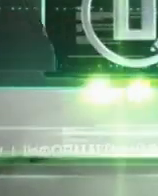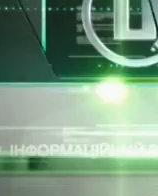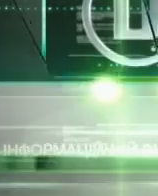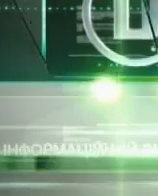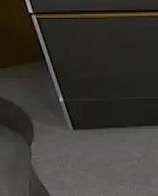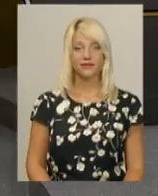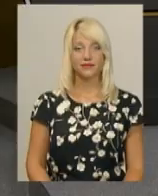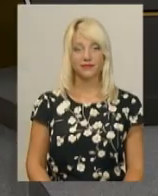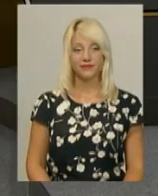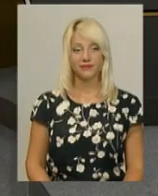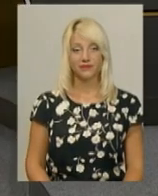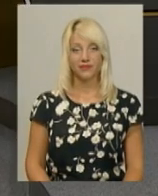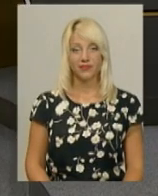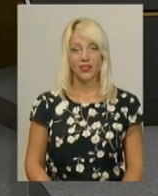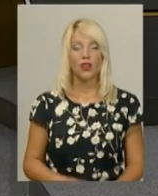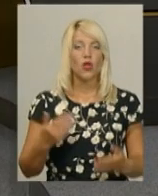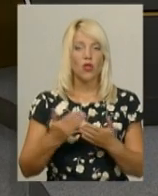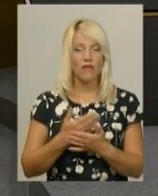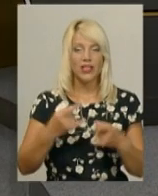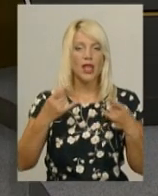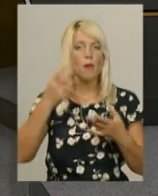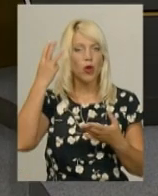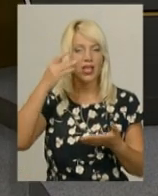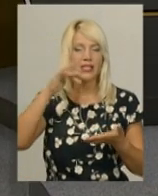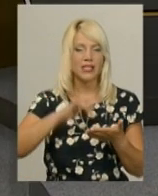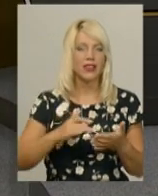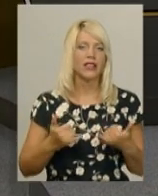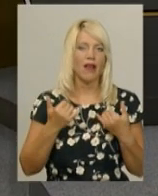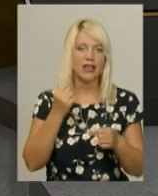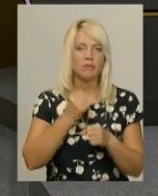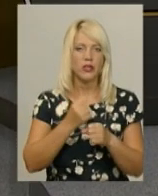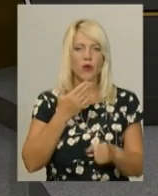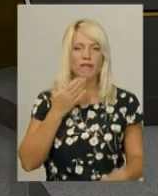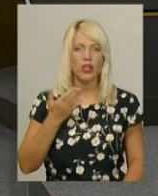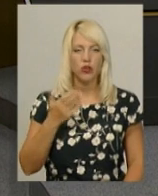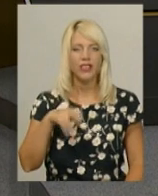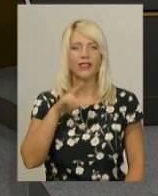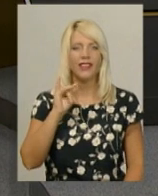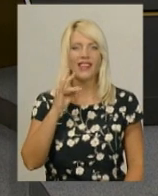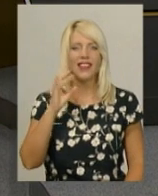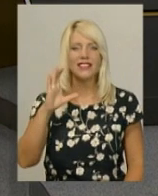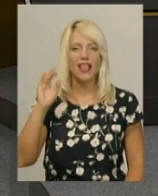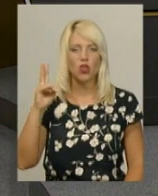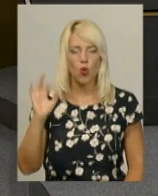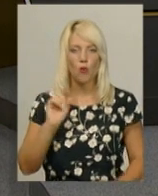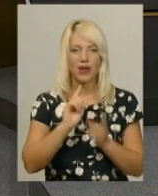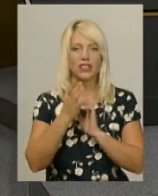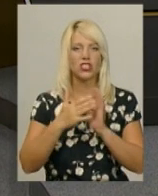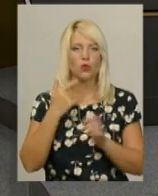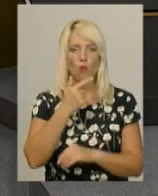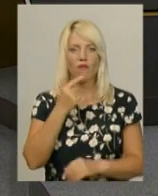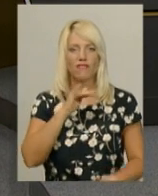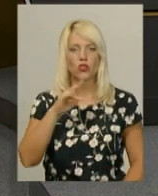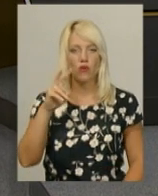Музика Новини в ефірі Поділля Центр. У студії для вас працюють ведуча Дарина Денисенко, переклад на жестову мову Оксана